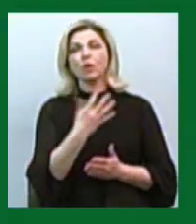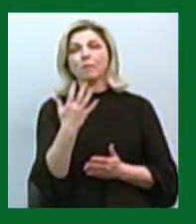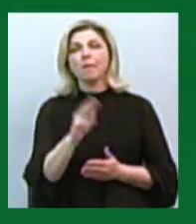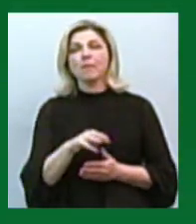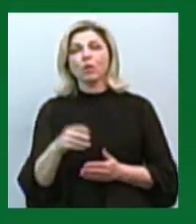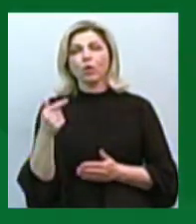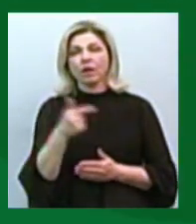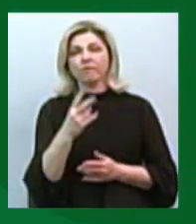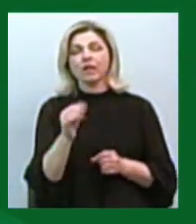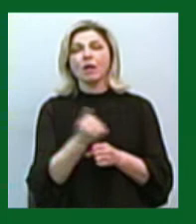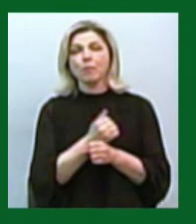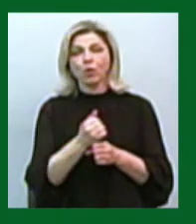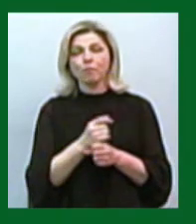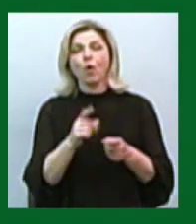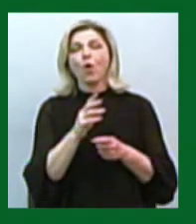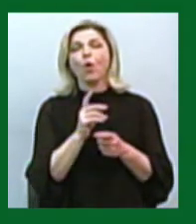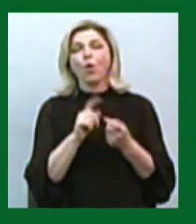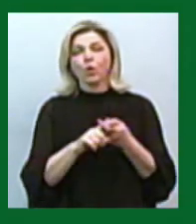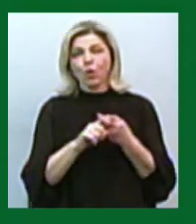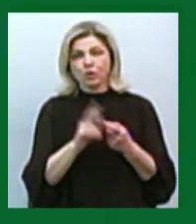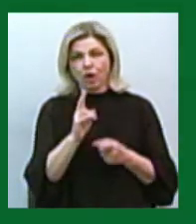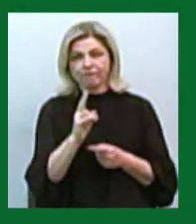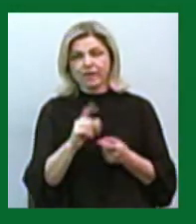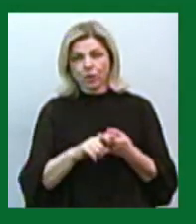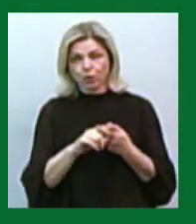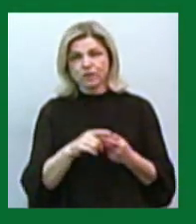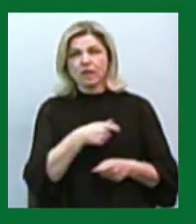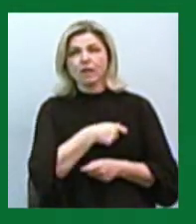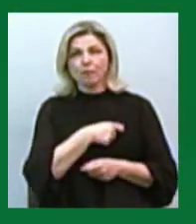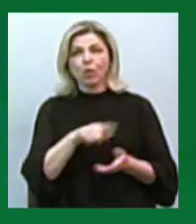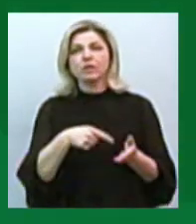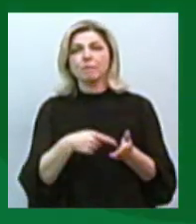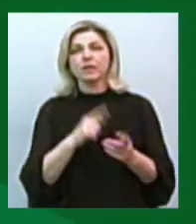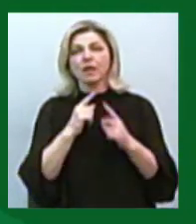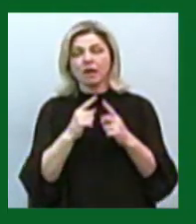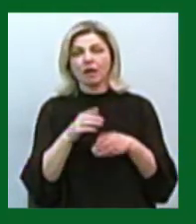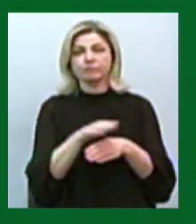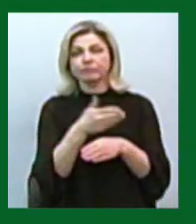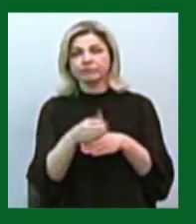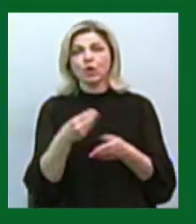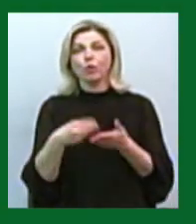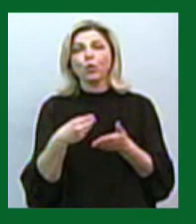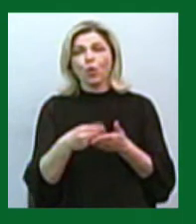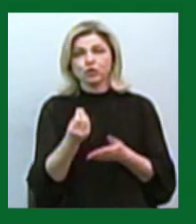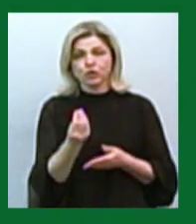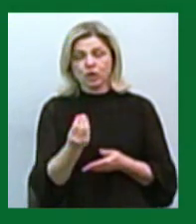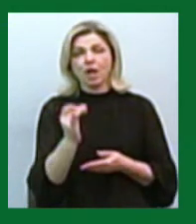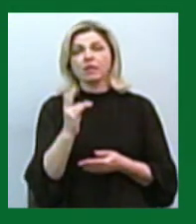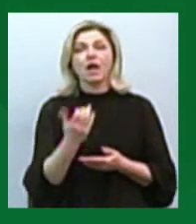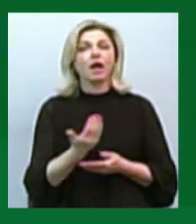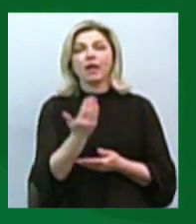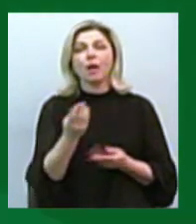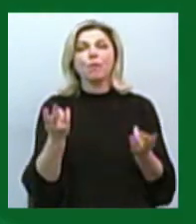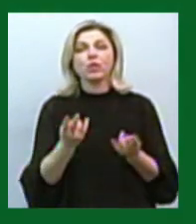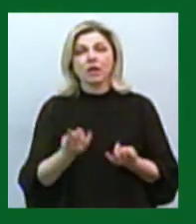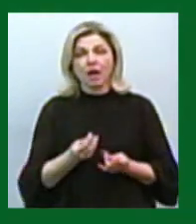гривень на боротьбу із коронавірусом. Депутати Миколаївської міської ради перерозпреділили бюджетні гроші. На які потреби